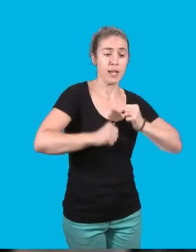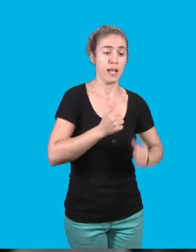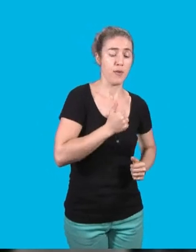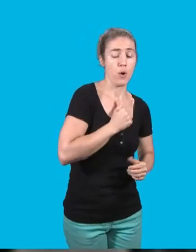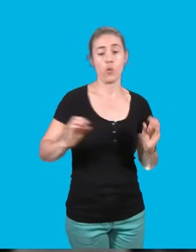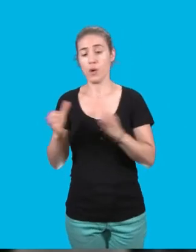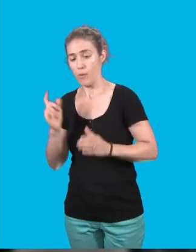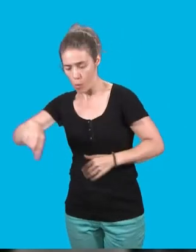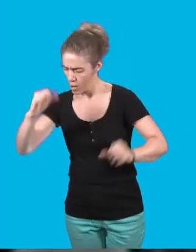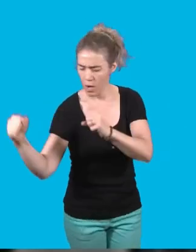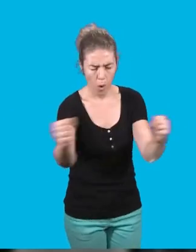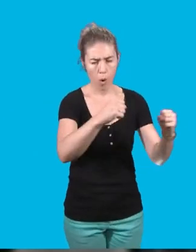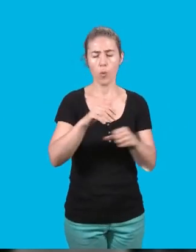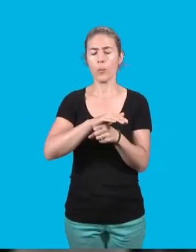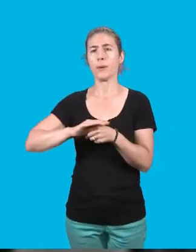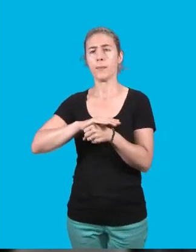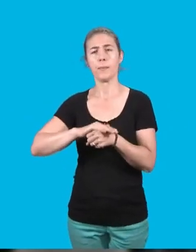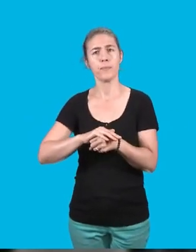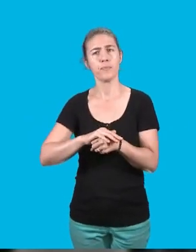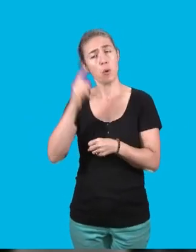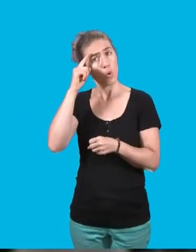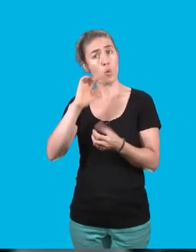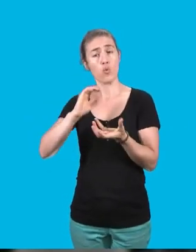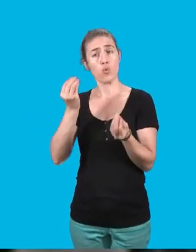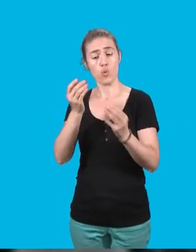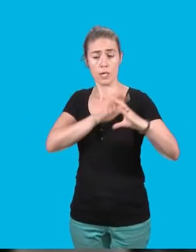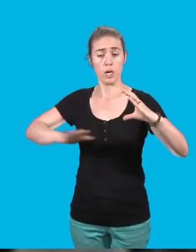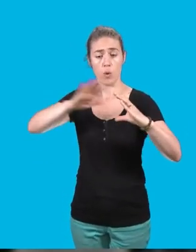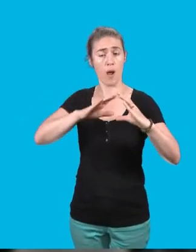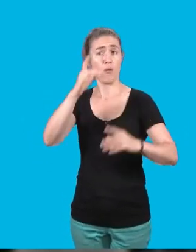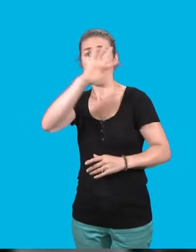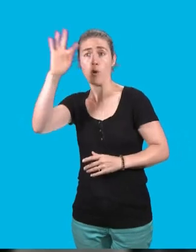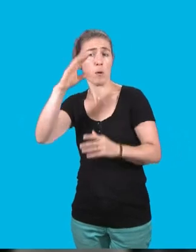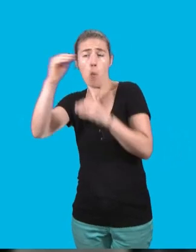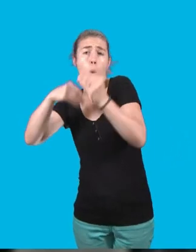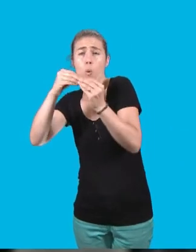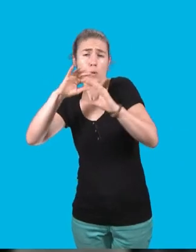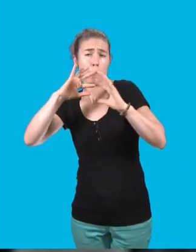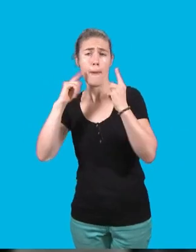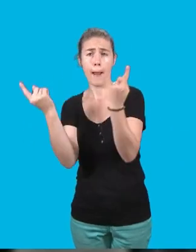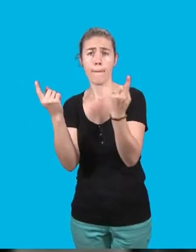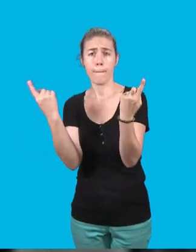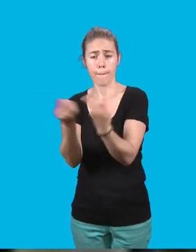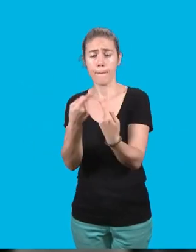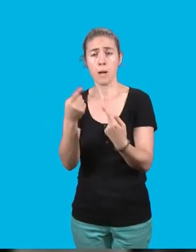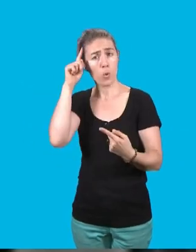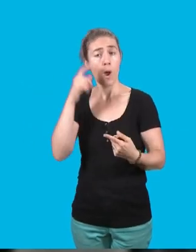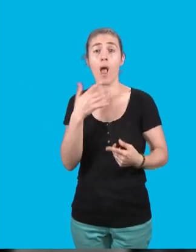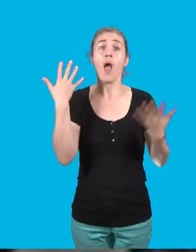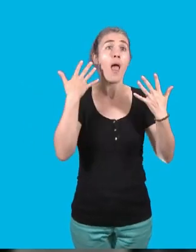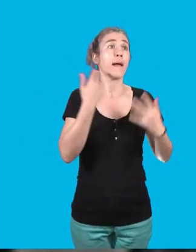consensus. Et ce, à l'échelle de notre territoire, à l'échelle nationale et mondiale, puisque la qualité de l'air que nous respirons,